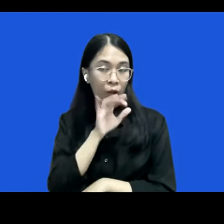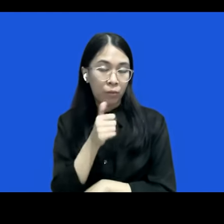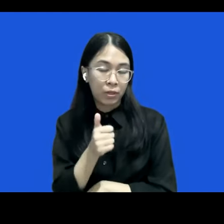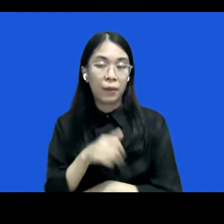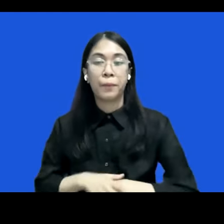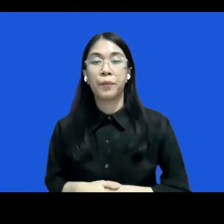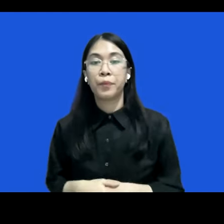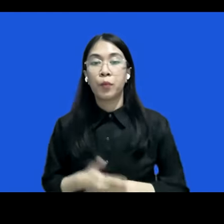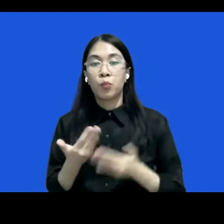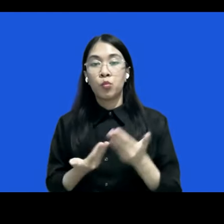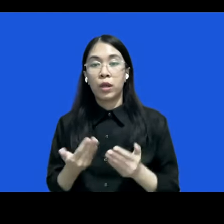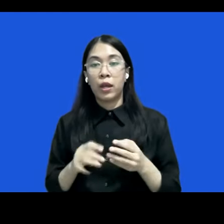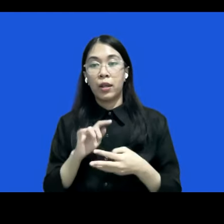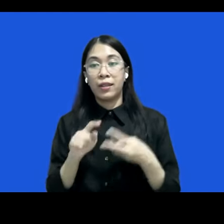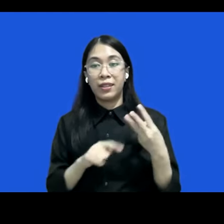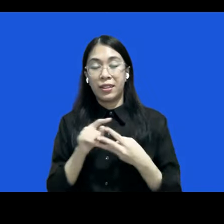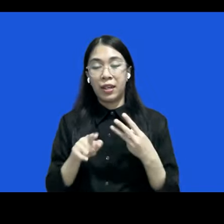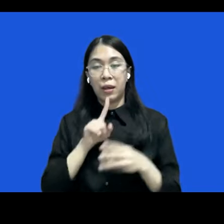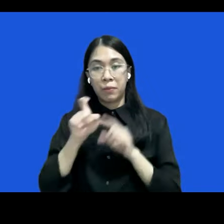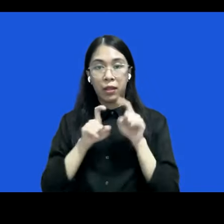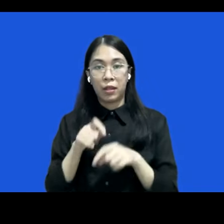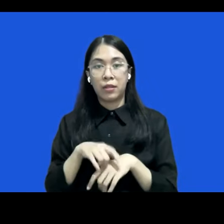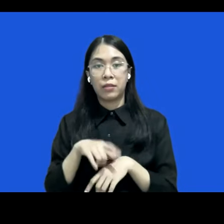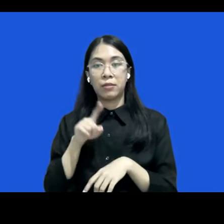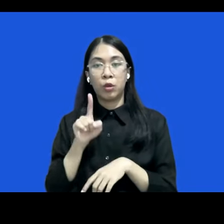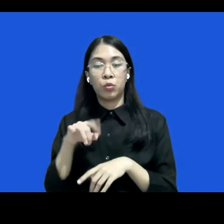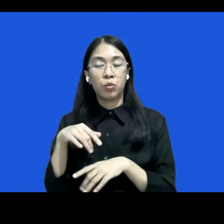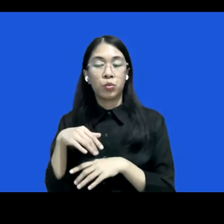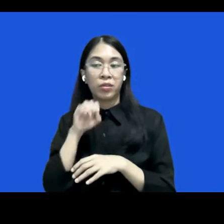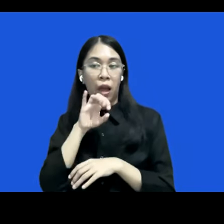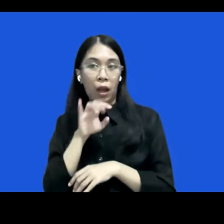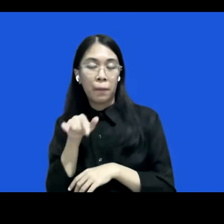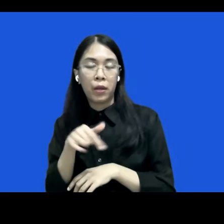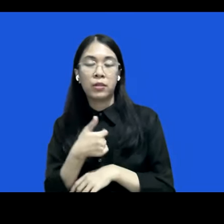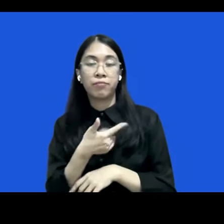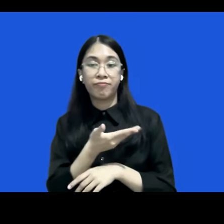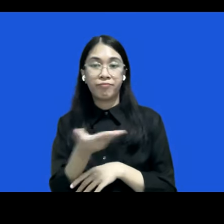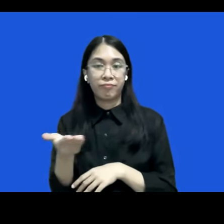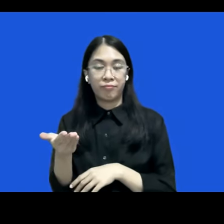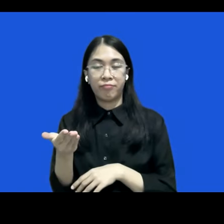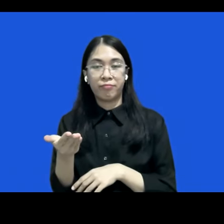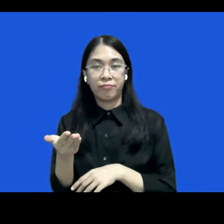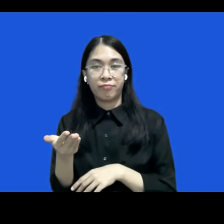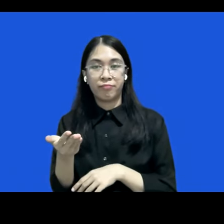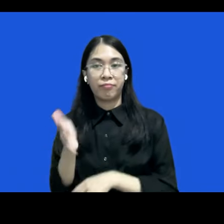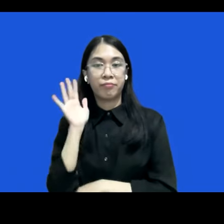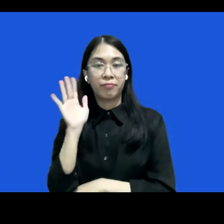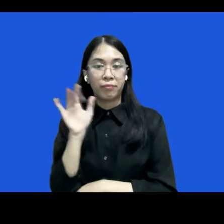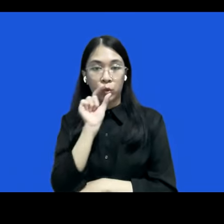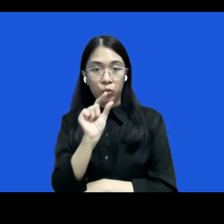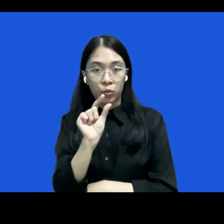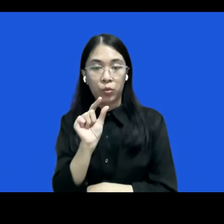empat dari tiga pertanyaan dan tanggapan ini saya akan persilakan kepada para pembicara untuk